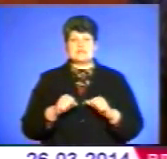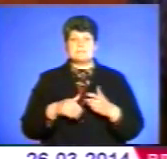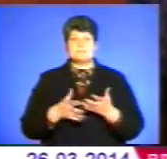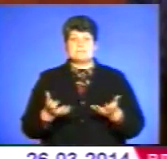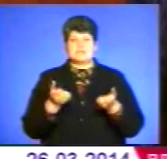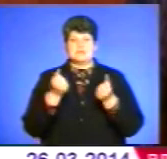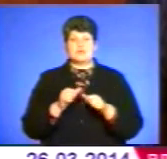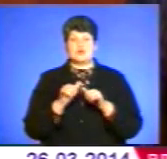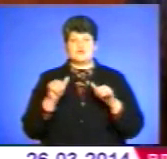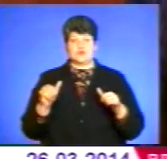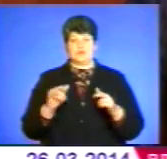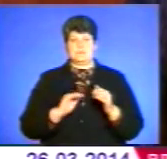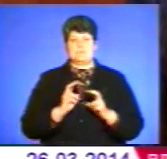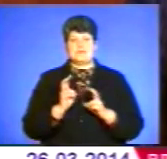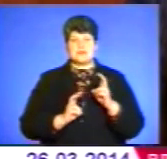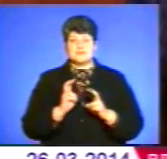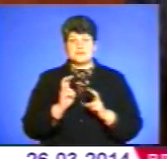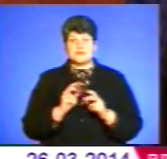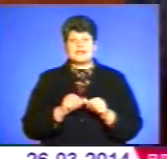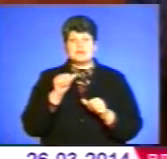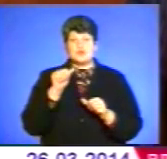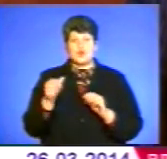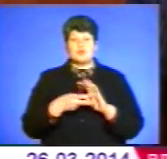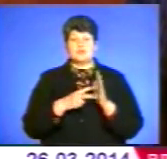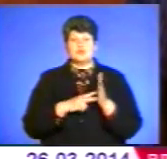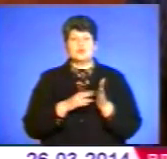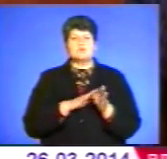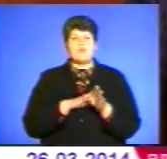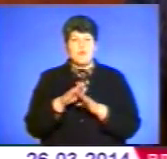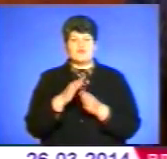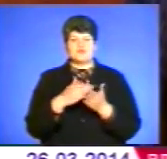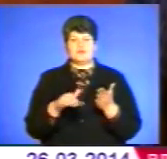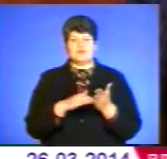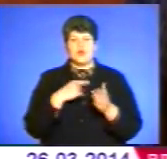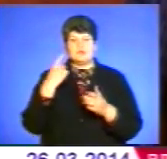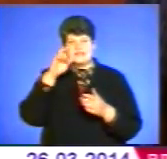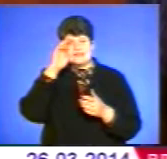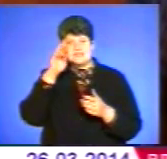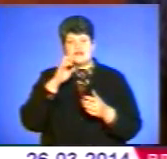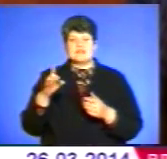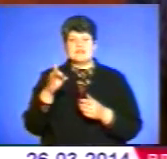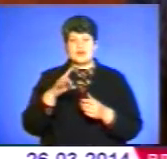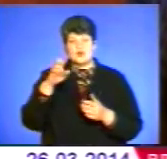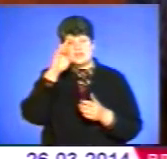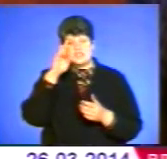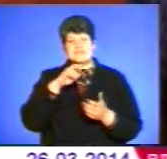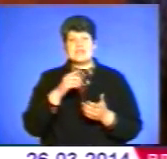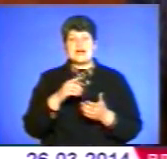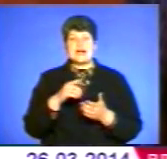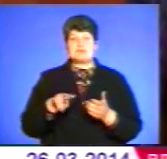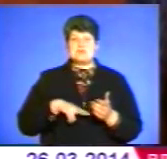роздок економіки, роздок інвестицій. Крім того, планується повністю ліквідувати обласні державні і районні державні адміністрації.